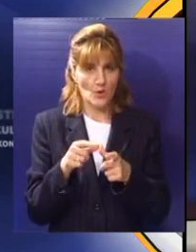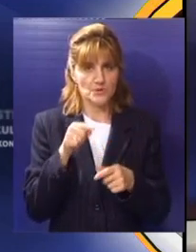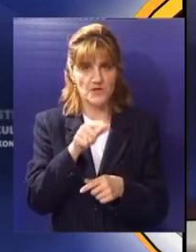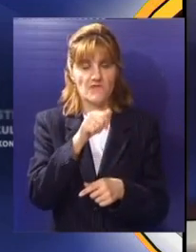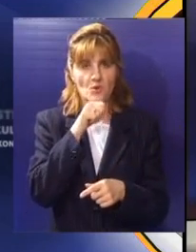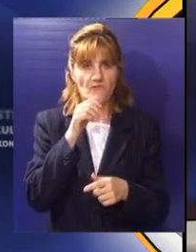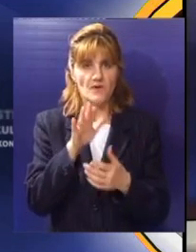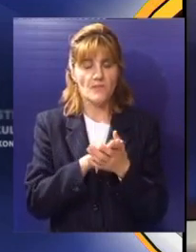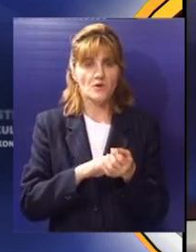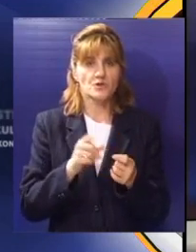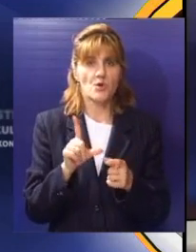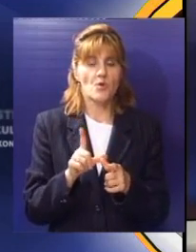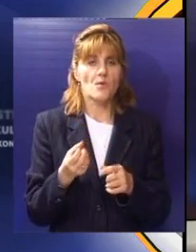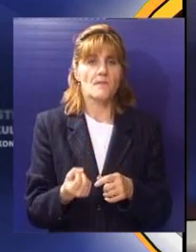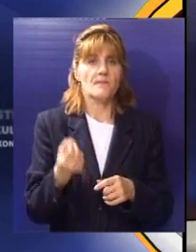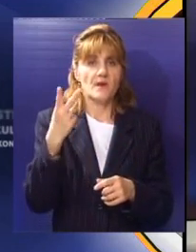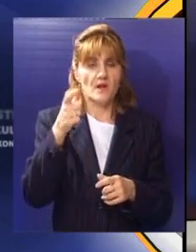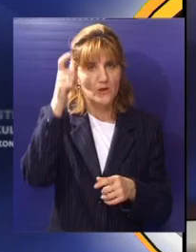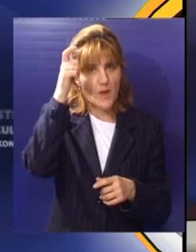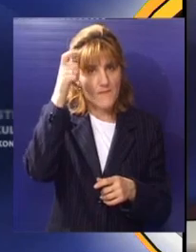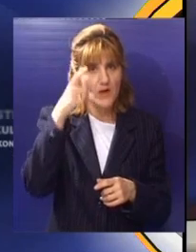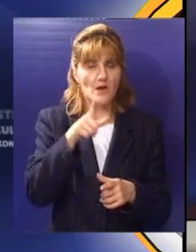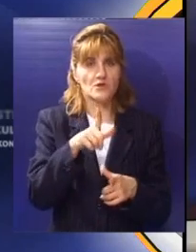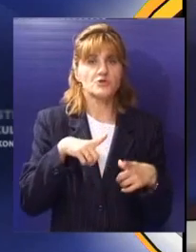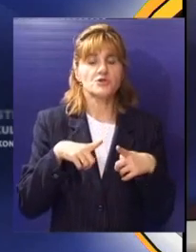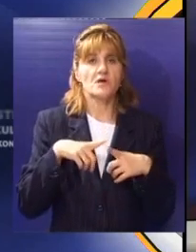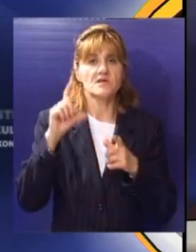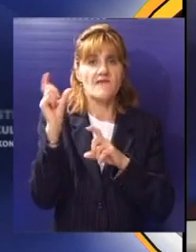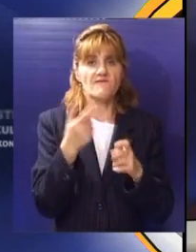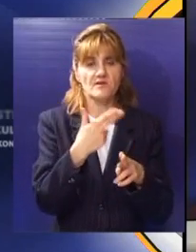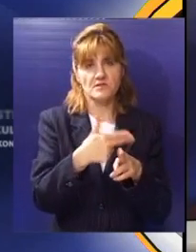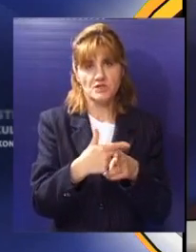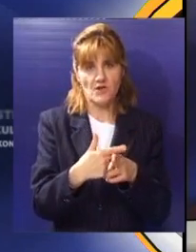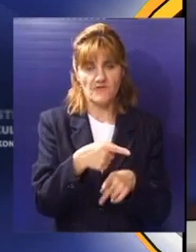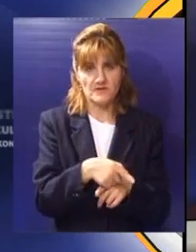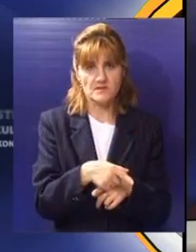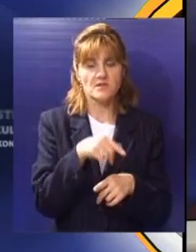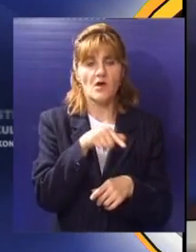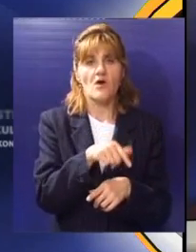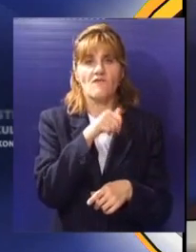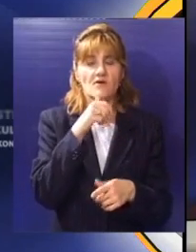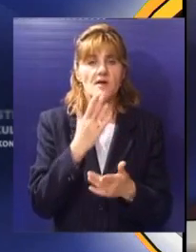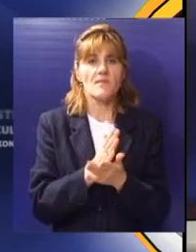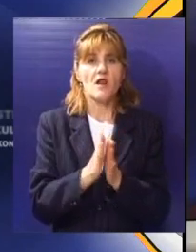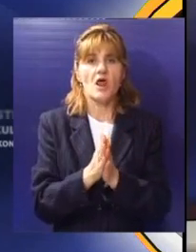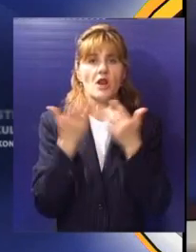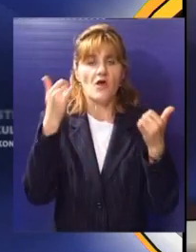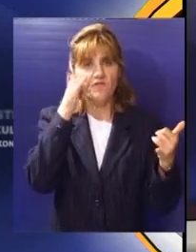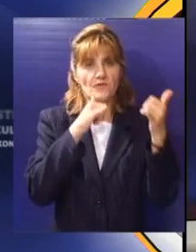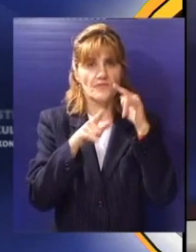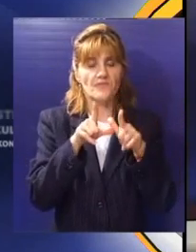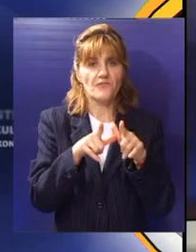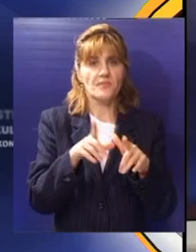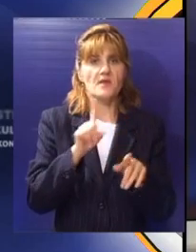dodeljuje emisija o ekologiji drugog programa Radio Beograda Čekajući vetar. Tim povodom Goranski rasadnik posetili su novinari